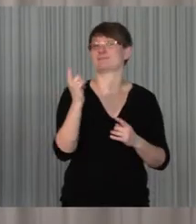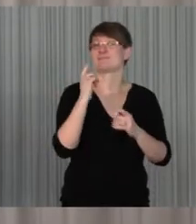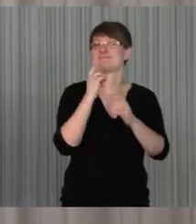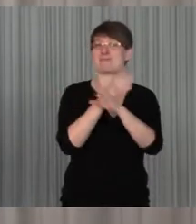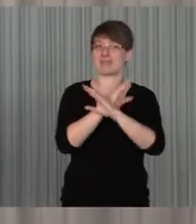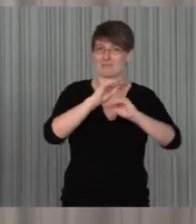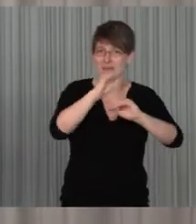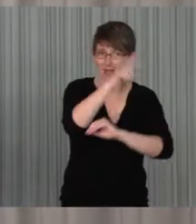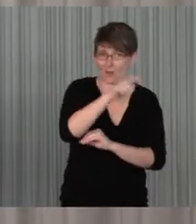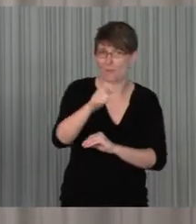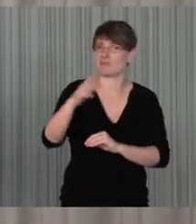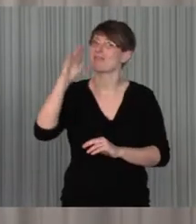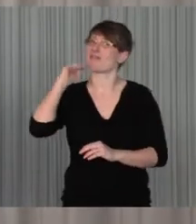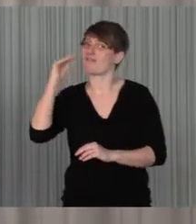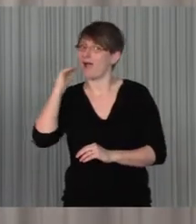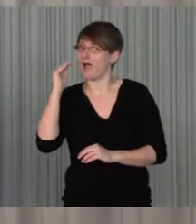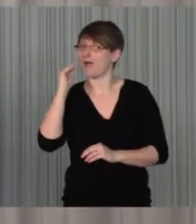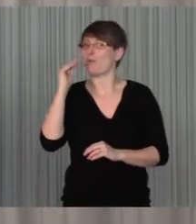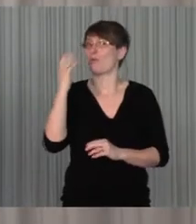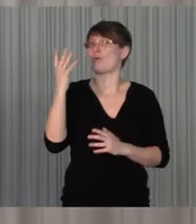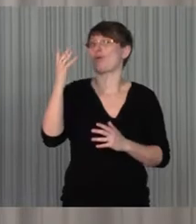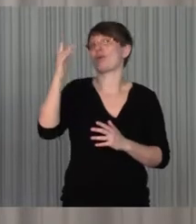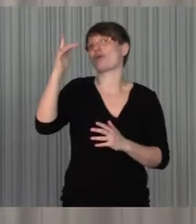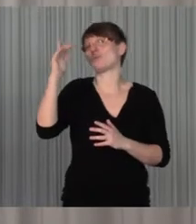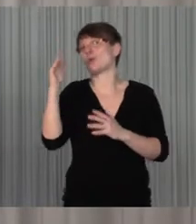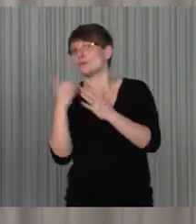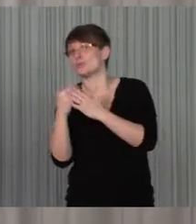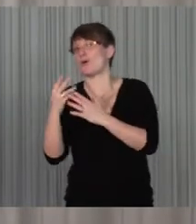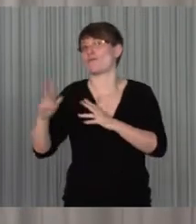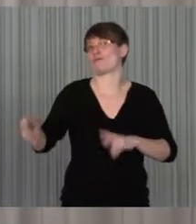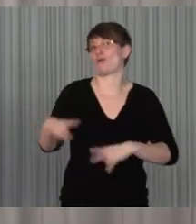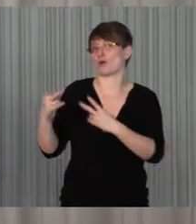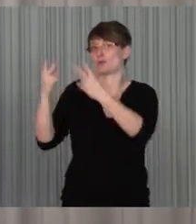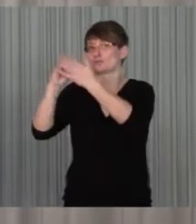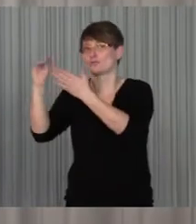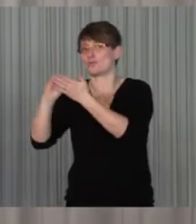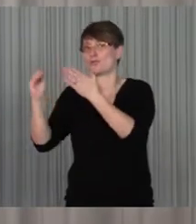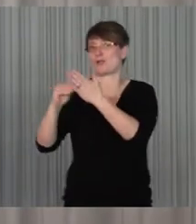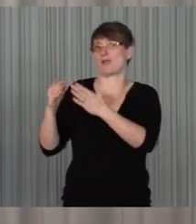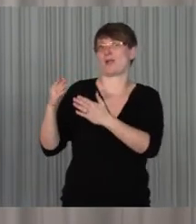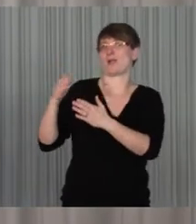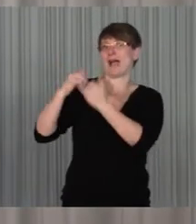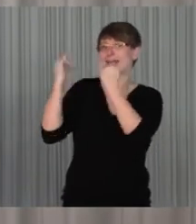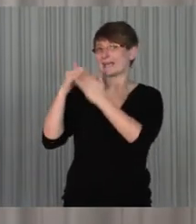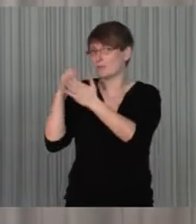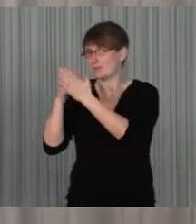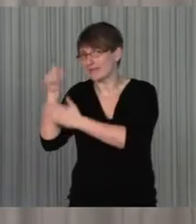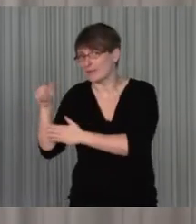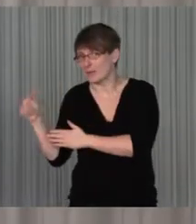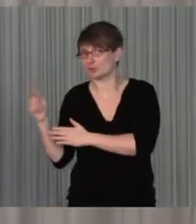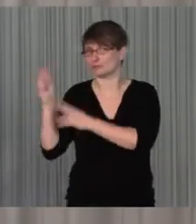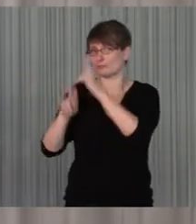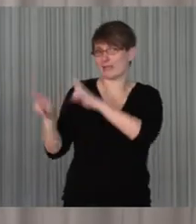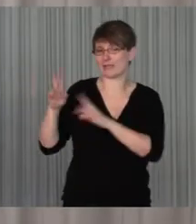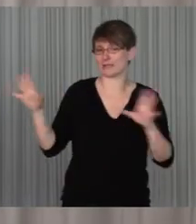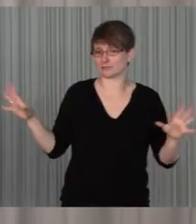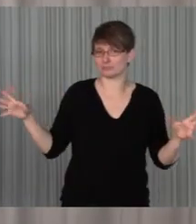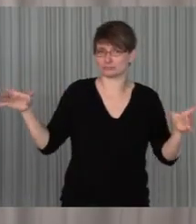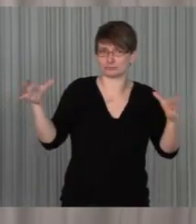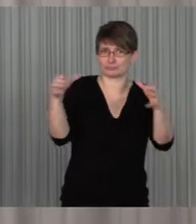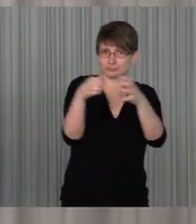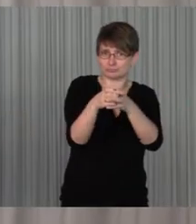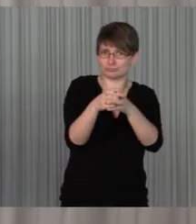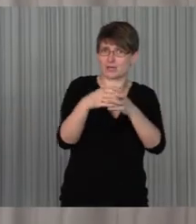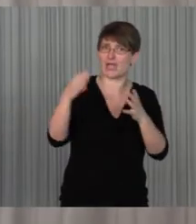mit den Erfahrungen von Leuten aus den Ostwörterschulen, aus Behinderteinrichtungen zusammenkommen, kommen da, glaube ich, ganz, ganz wunderbare